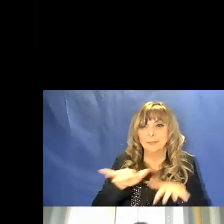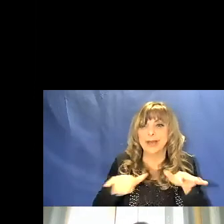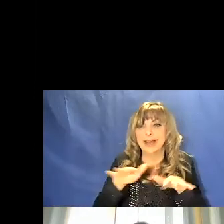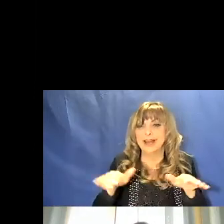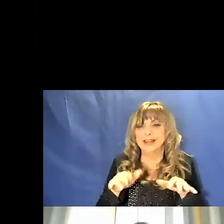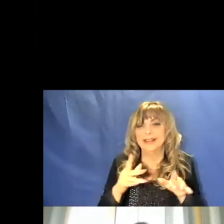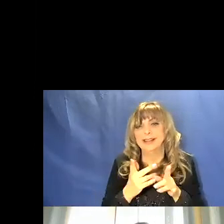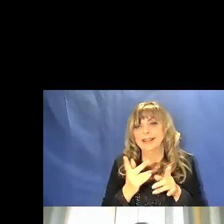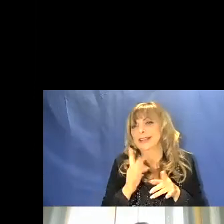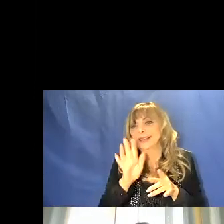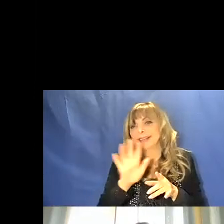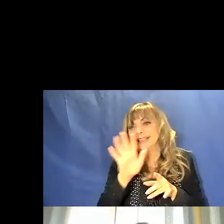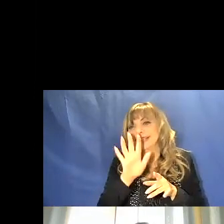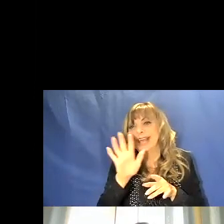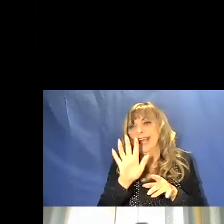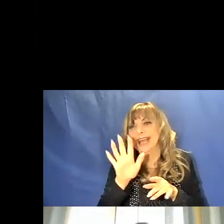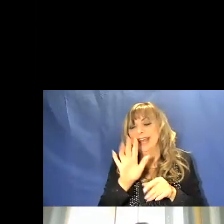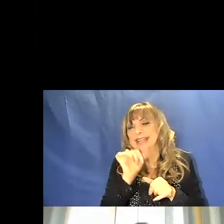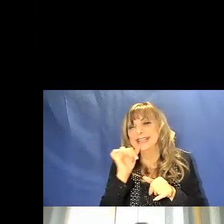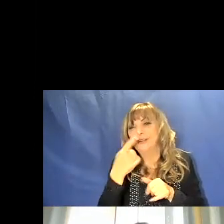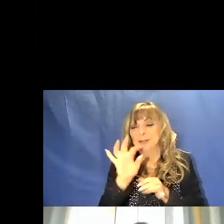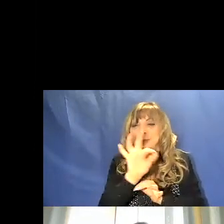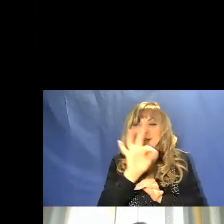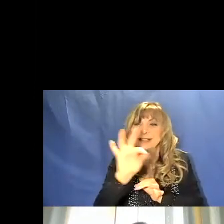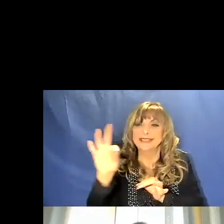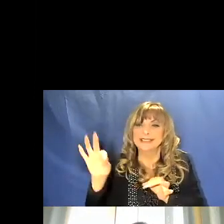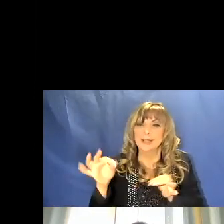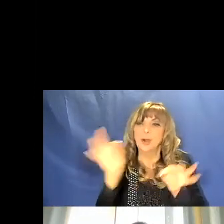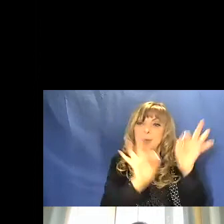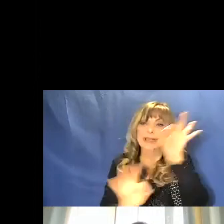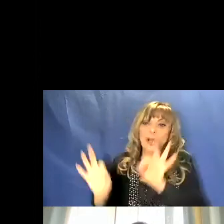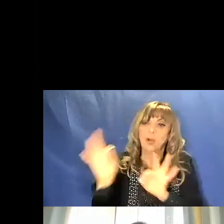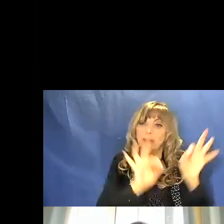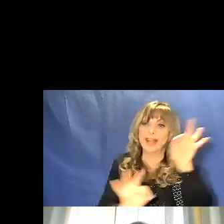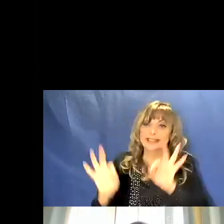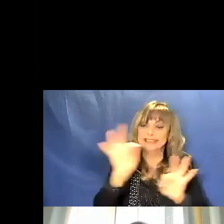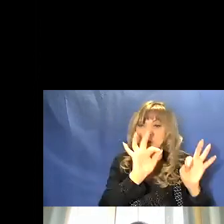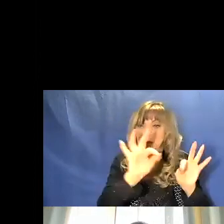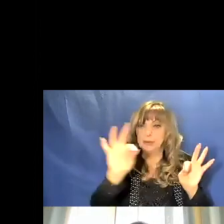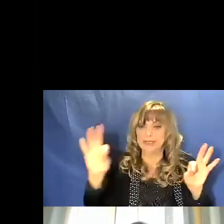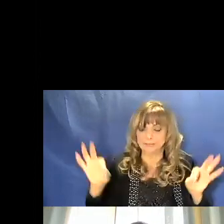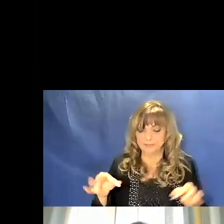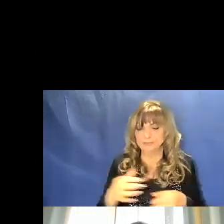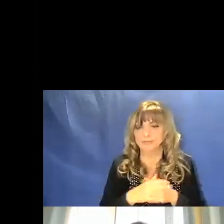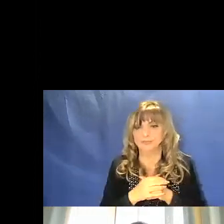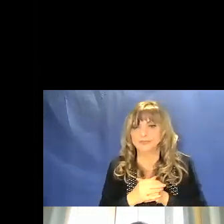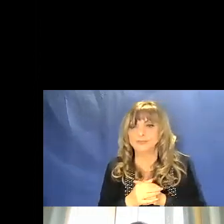decorare ornare la copertura il vestiario di questo ragazzo